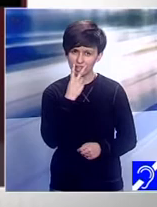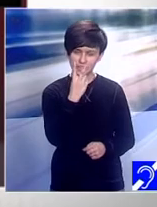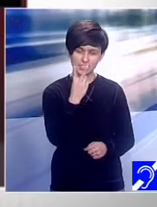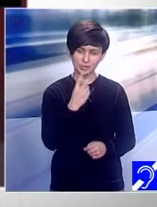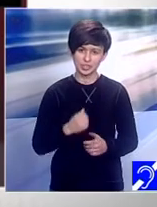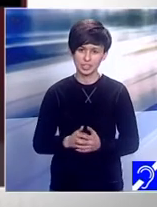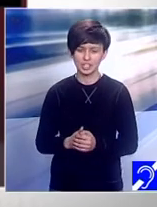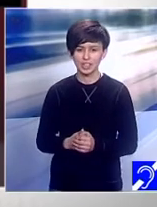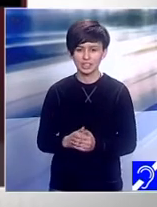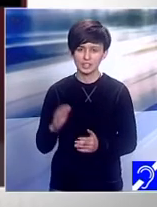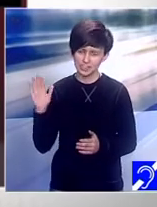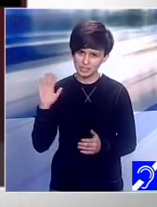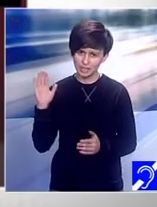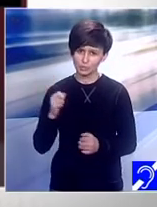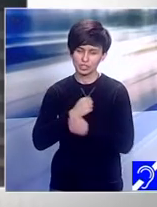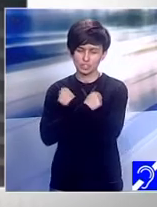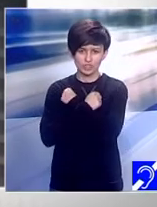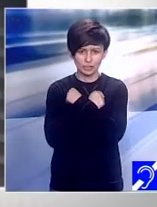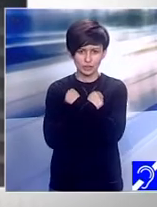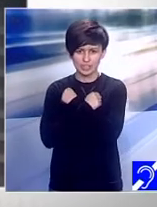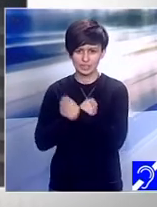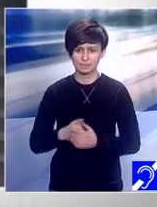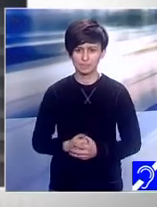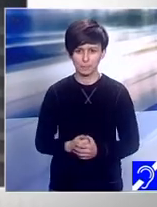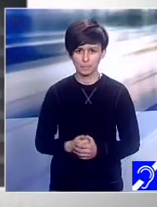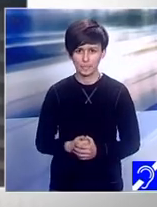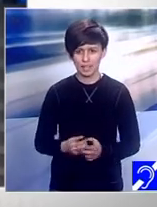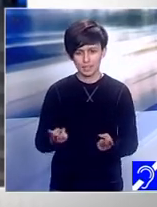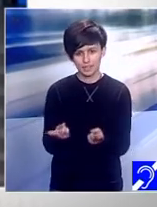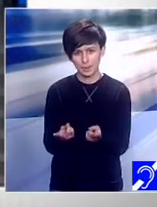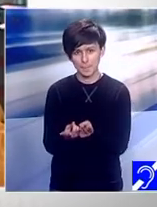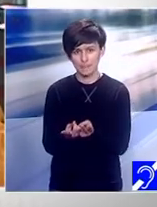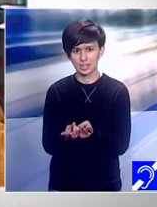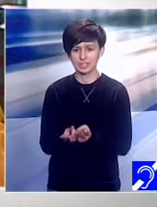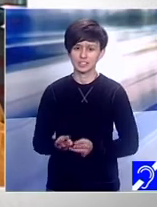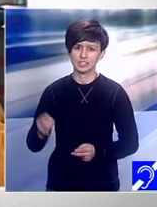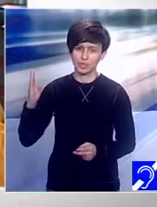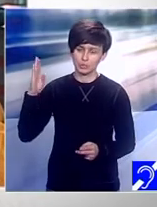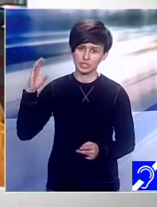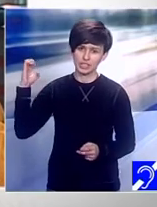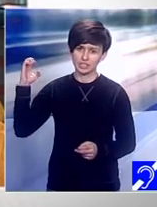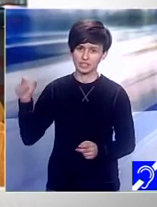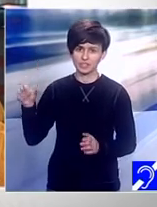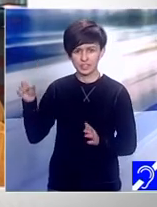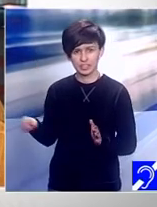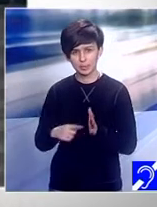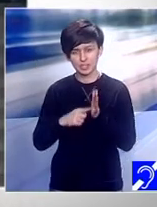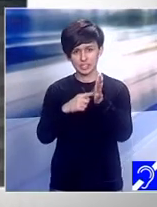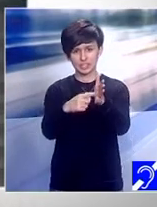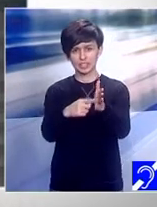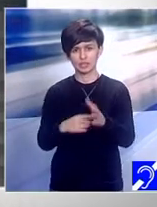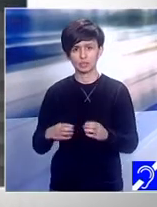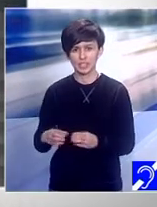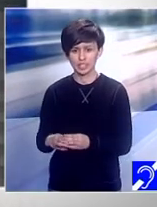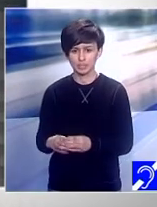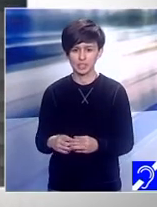telespectatorii care ne urmăresc acum, doamnelor, domnilor, marți, Bogdan Cristia reprezentantul echipei fără prejudecăți la București este o întâlnire